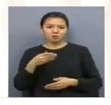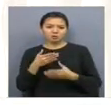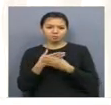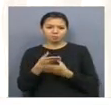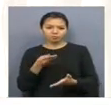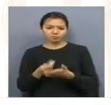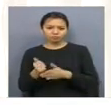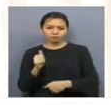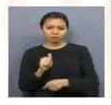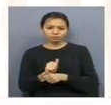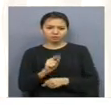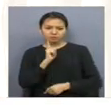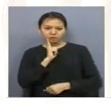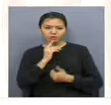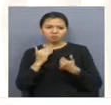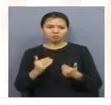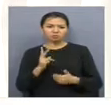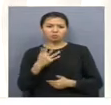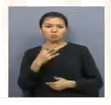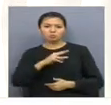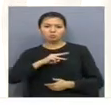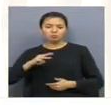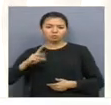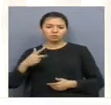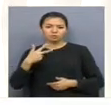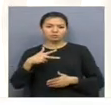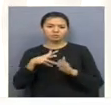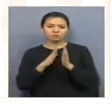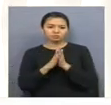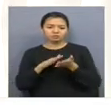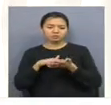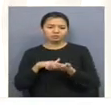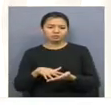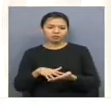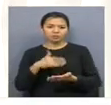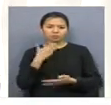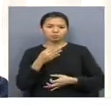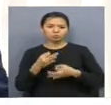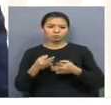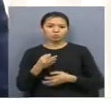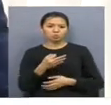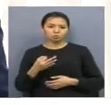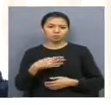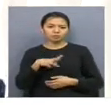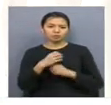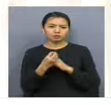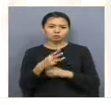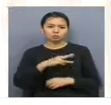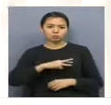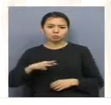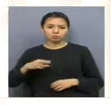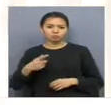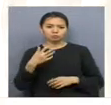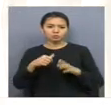төлі тоқталында. Бүжетке ерікті түрде 5 миллион тенге 30 отыншы беру бойынша сот органдар арқылы 14 миллион тенге